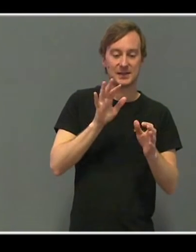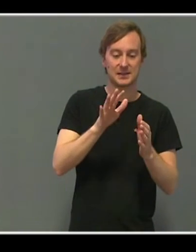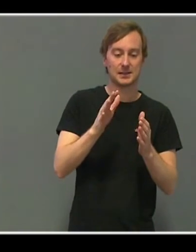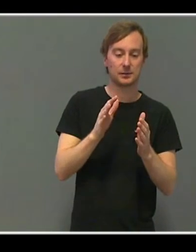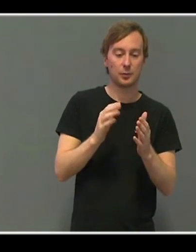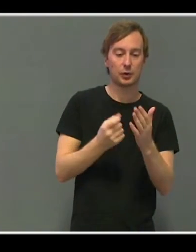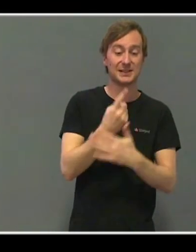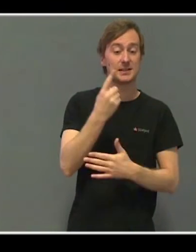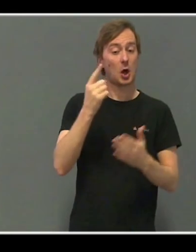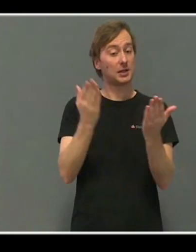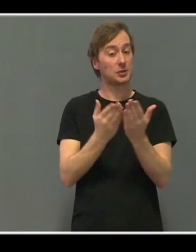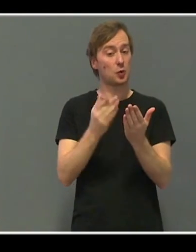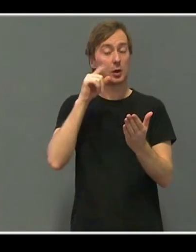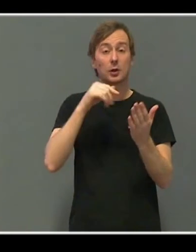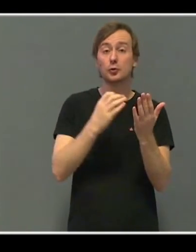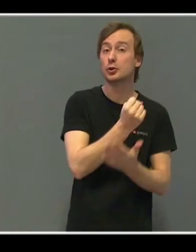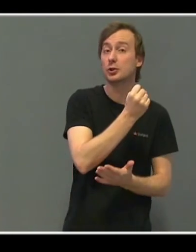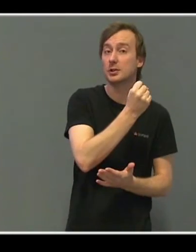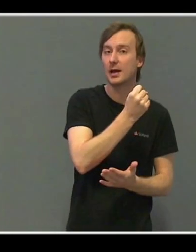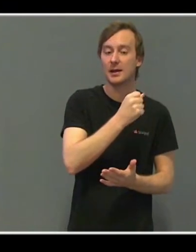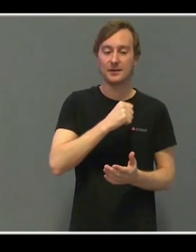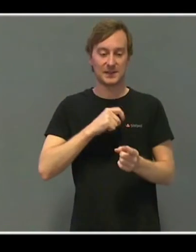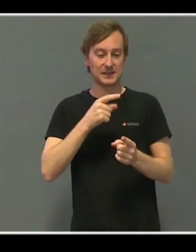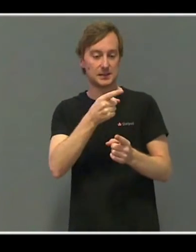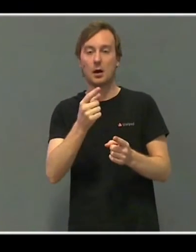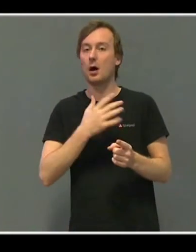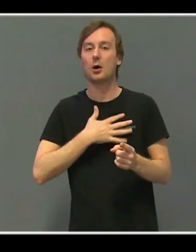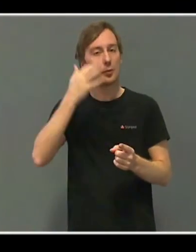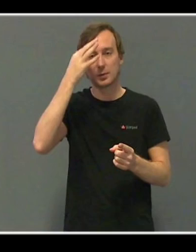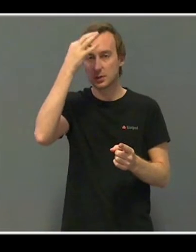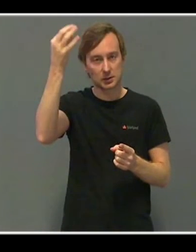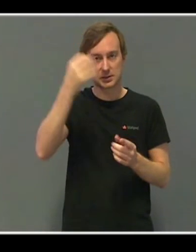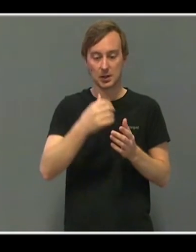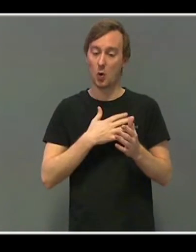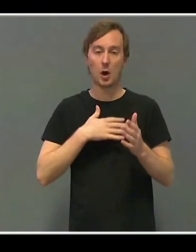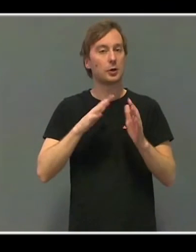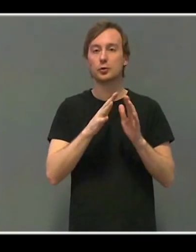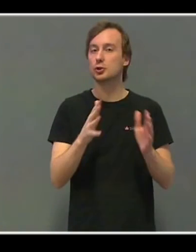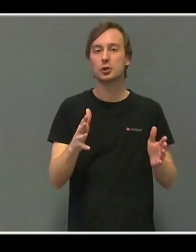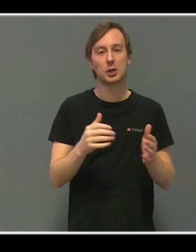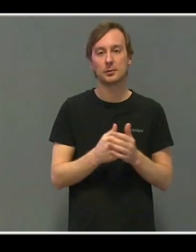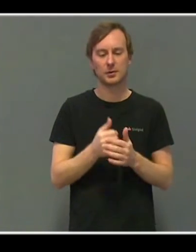skoler, hvor det ikke er kompetanse, og det ikke er utstyr.